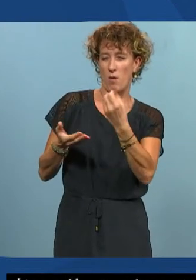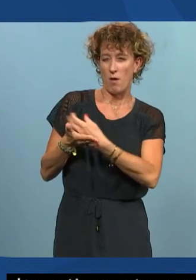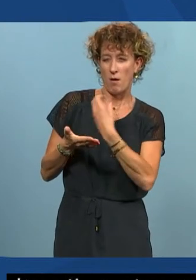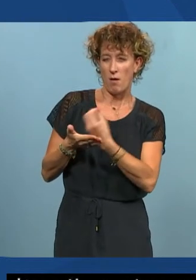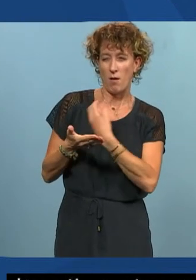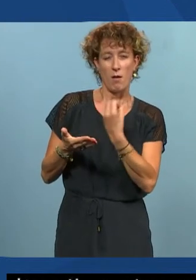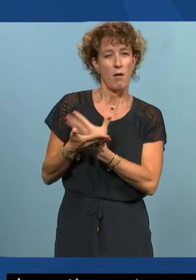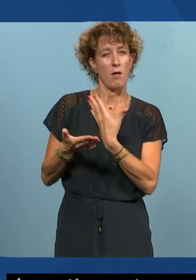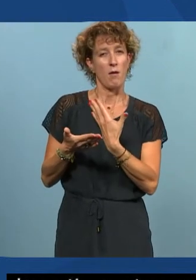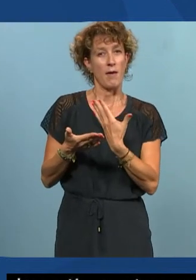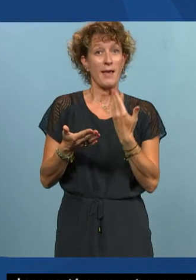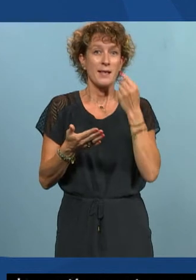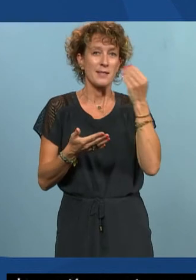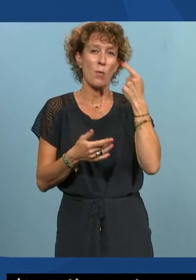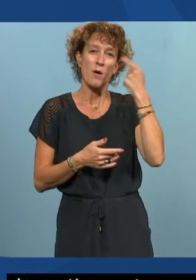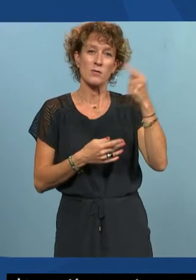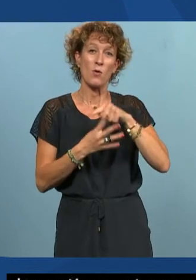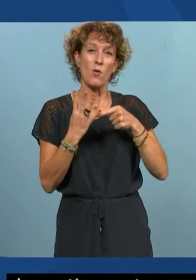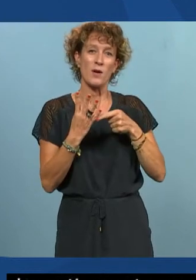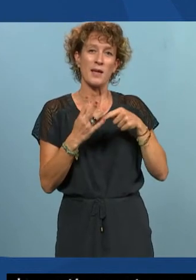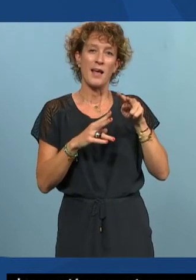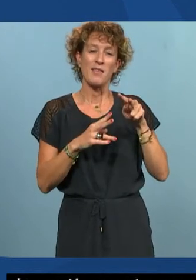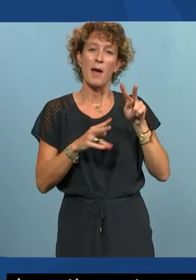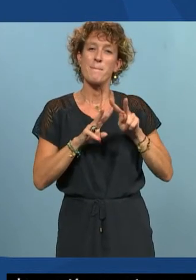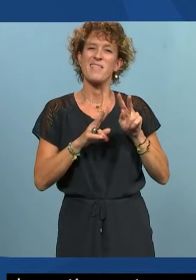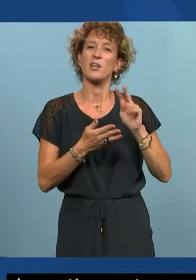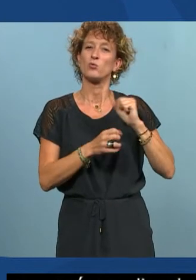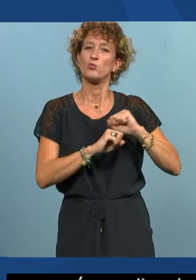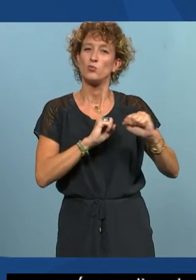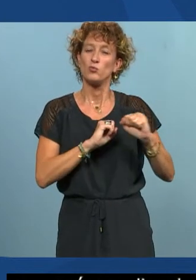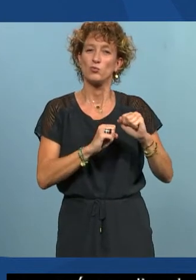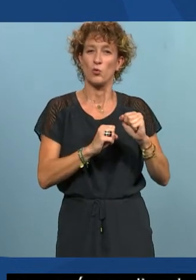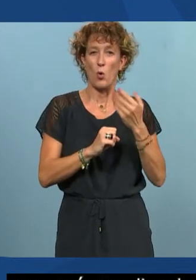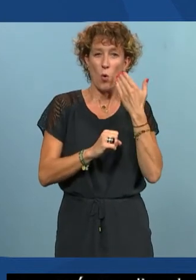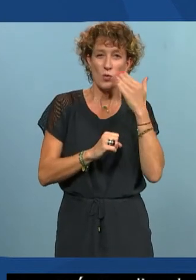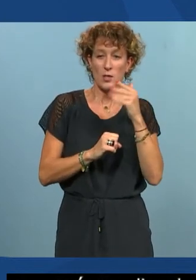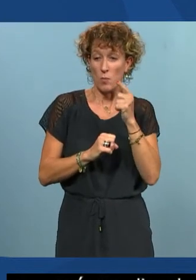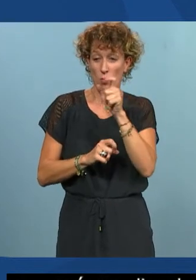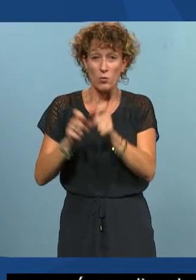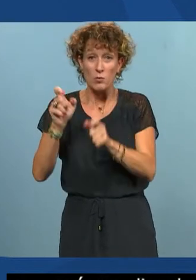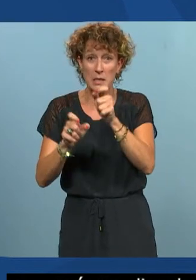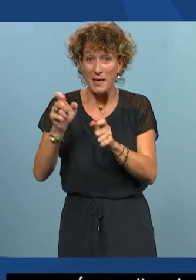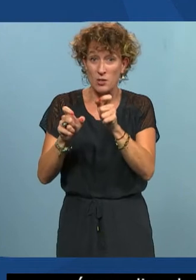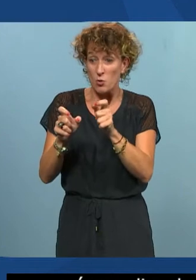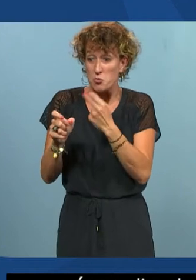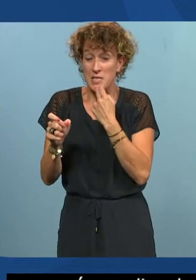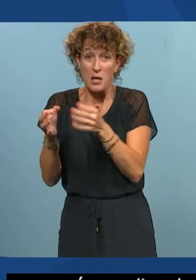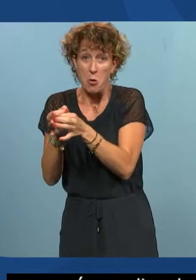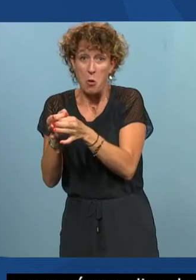Et en fait, en traduisant avec ces verbes d'action, on se rend assez facilement compte que pour certains utilisateurs, pour certaines utilisatrices,